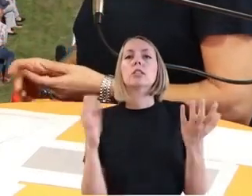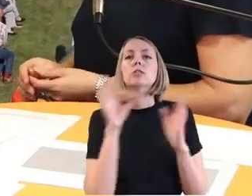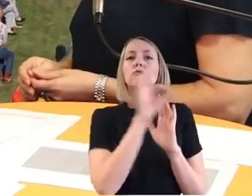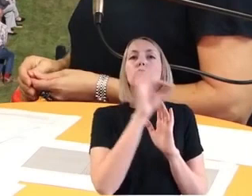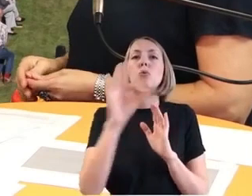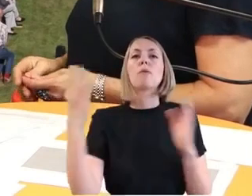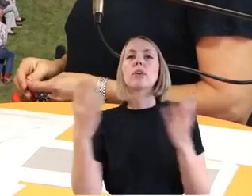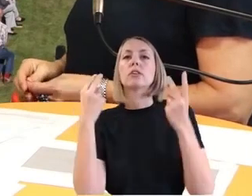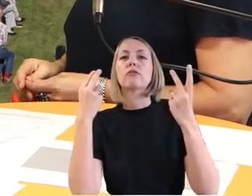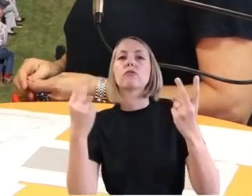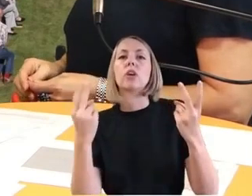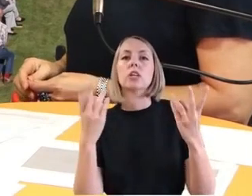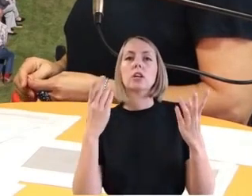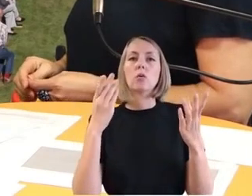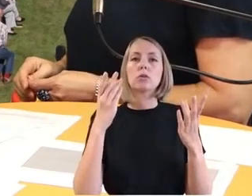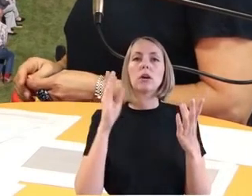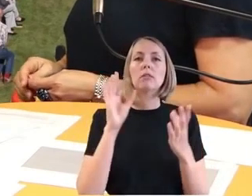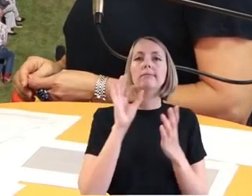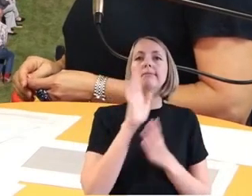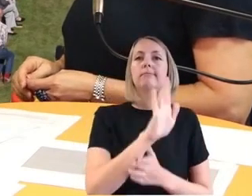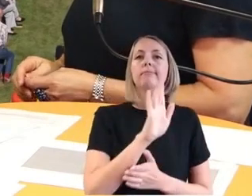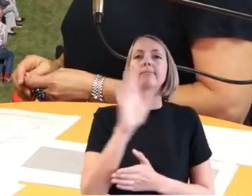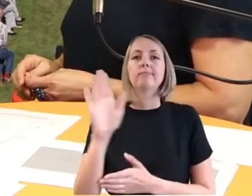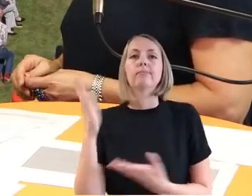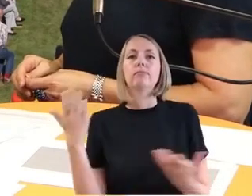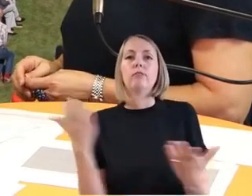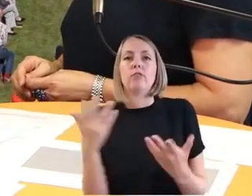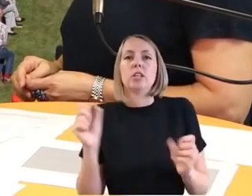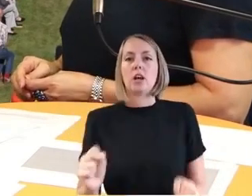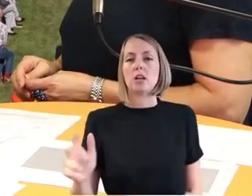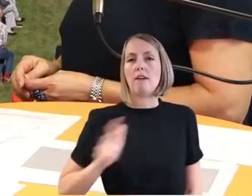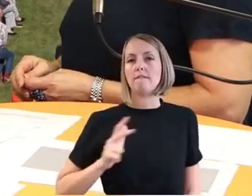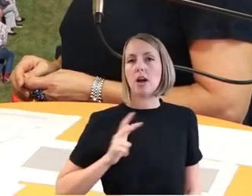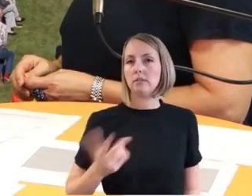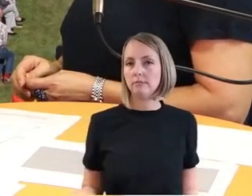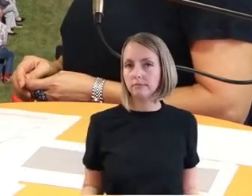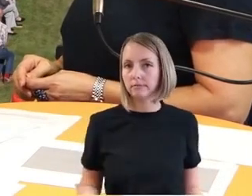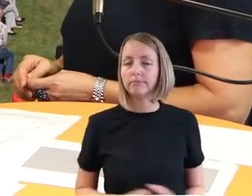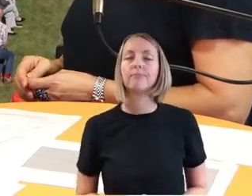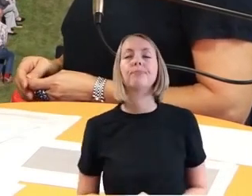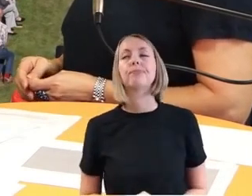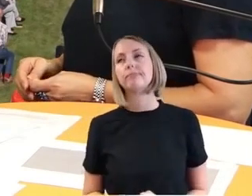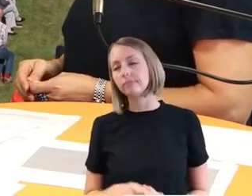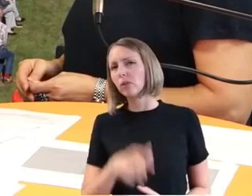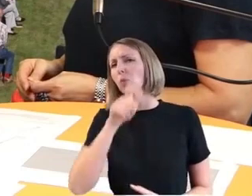Also die Bürgerinnen und Bürger sollen natürlich in ganz Deutschland die Warnung erstmal erhalten.